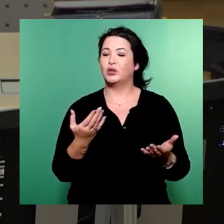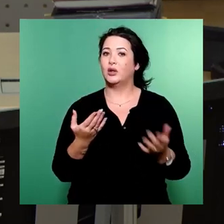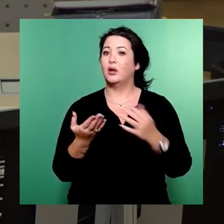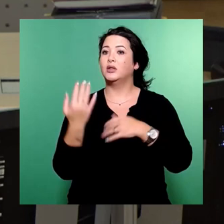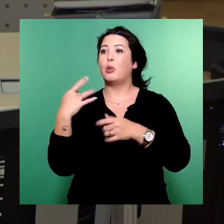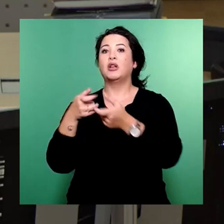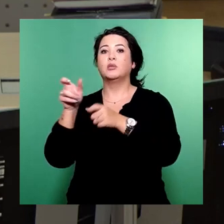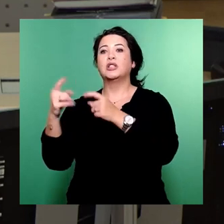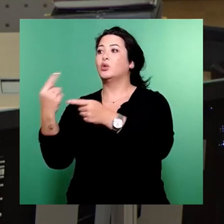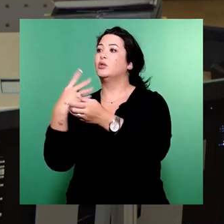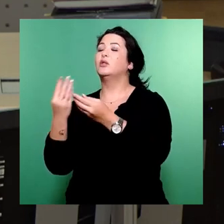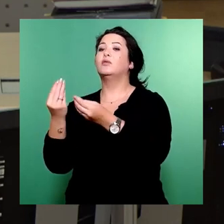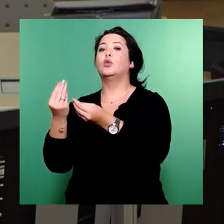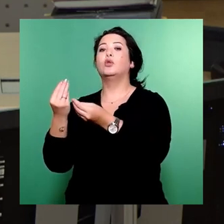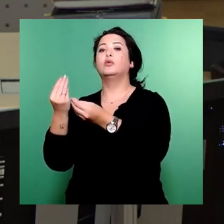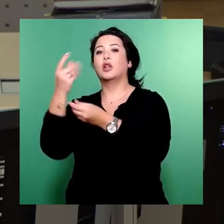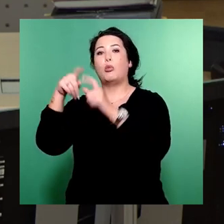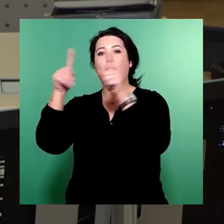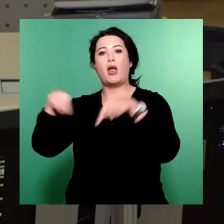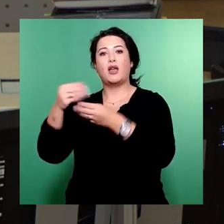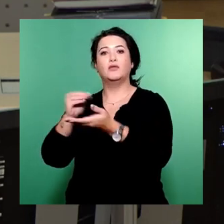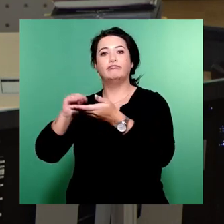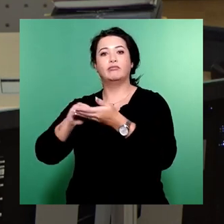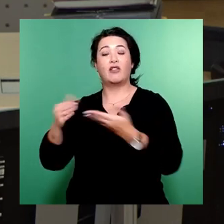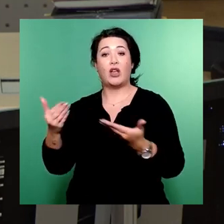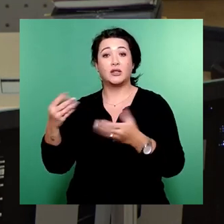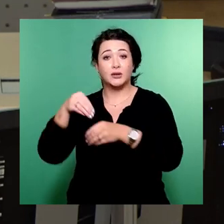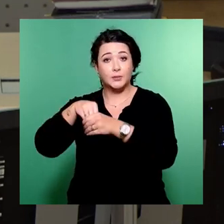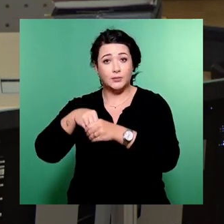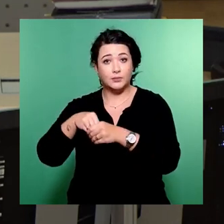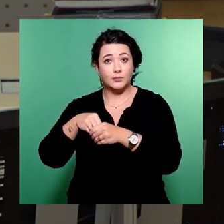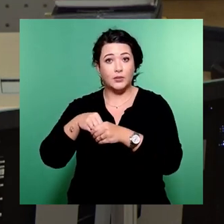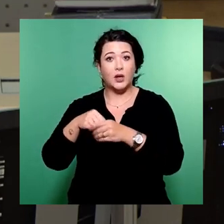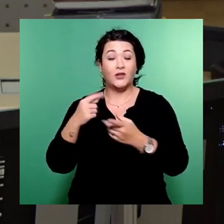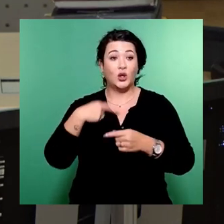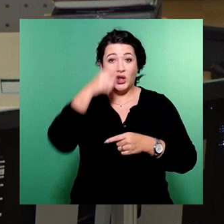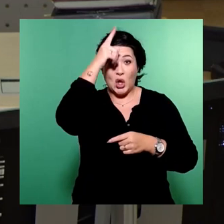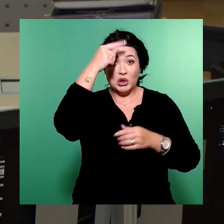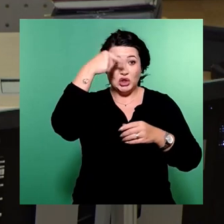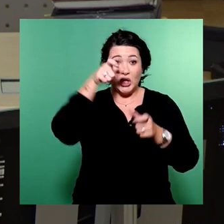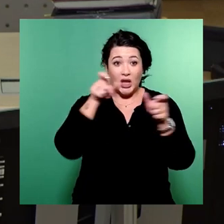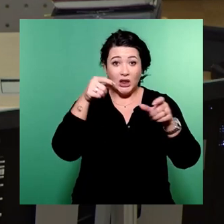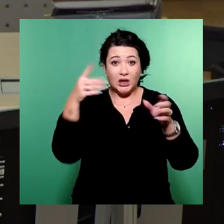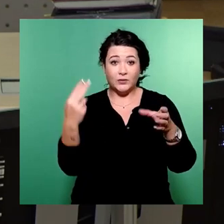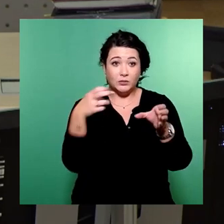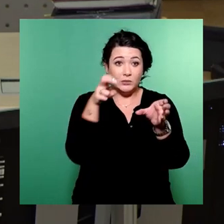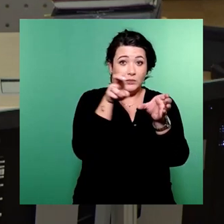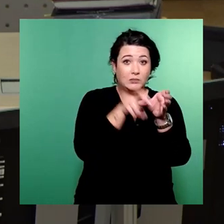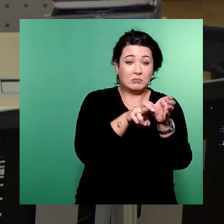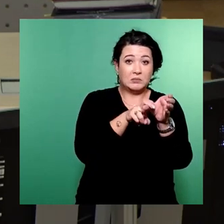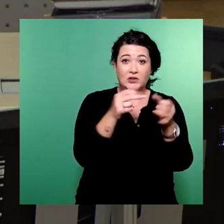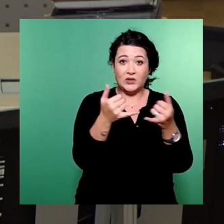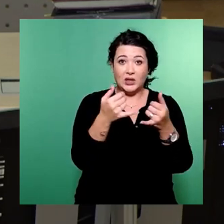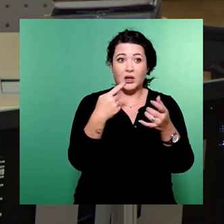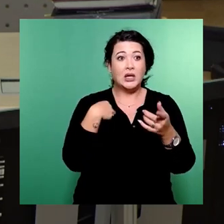an Bellarmine. So kam ich unter die Deutschen. Ich forderte nicht viel und wage fast noch weniger zu